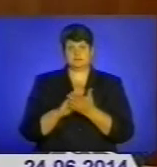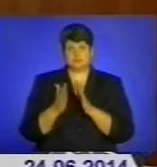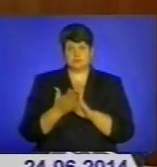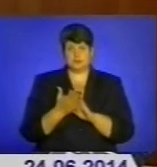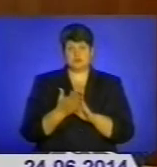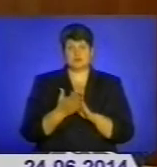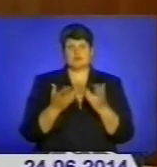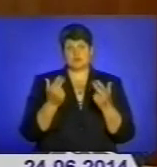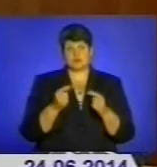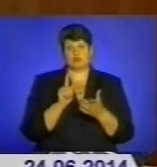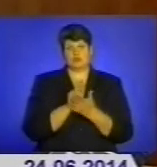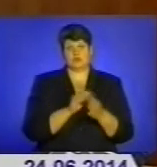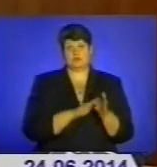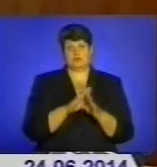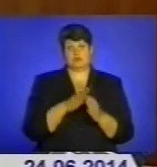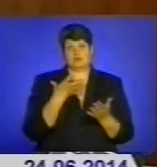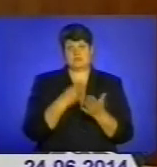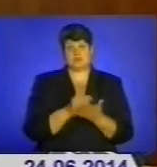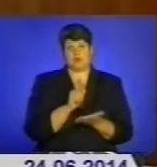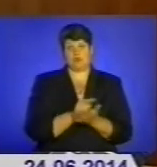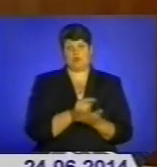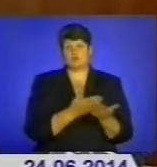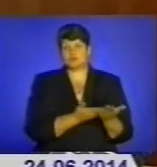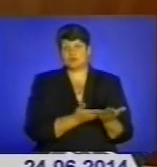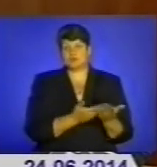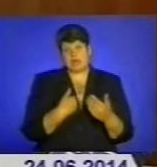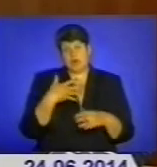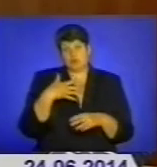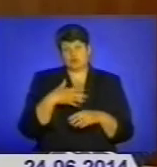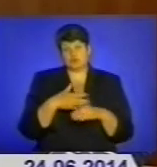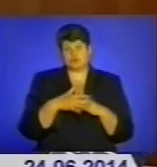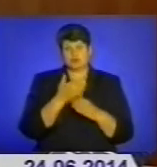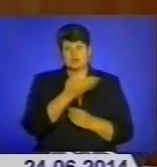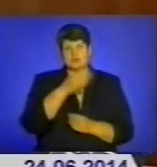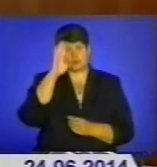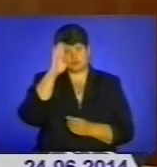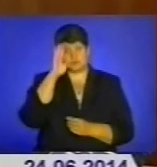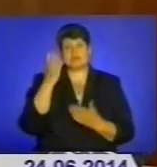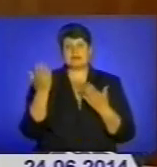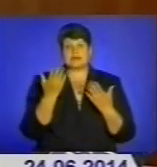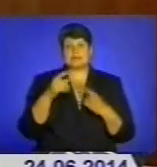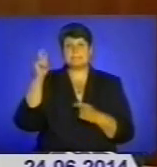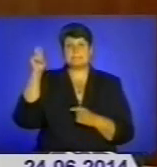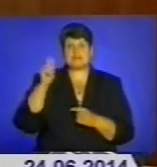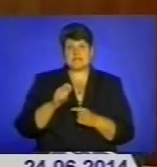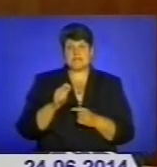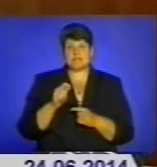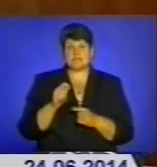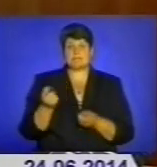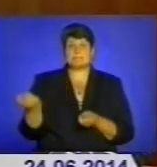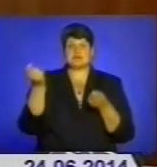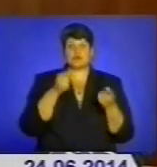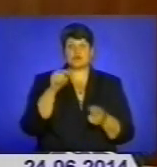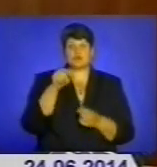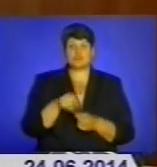звичайно, вони повинні виконувати свій обов'язок. І я розумію тих чоловіків, які приїжджають і привозять